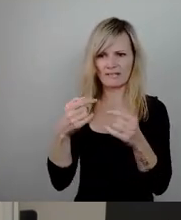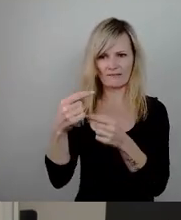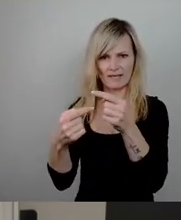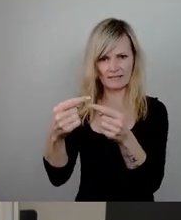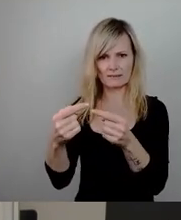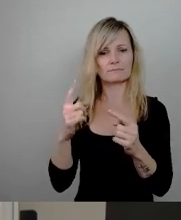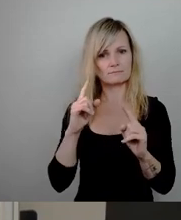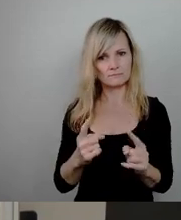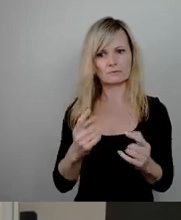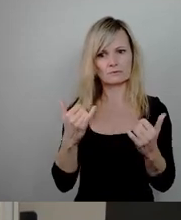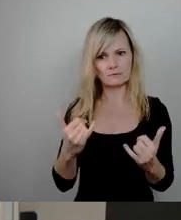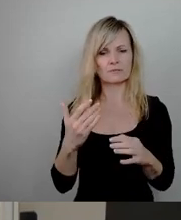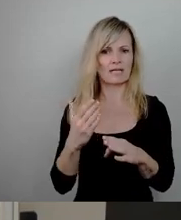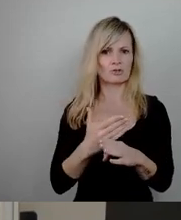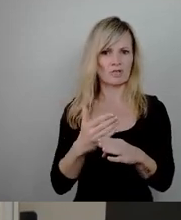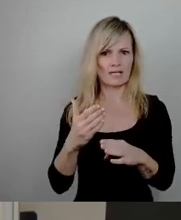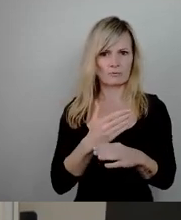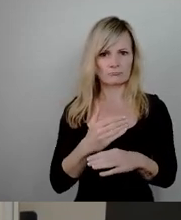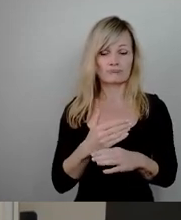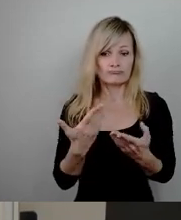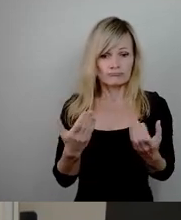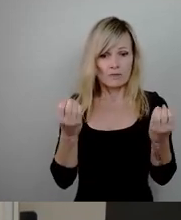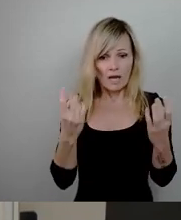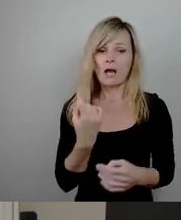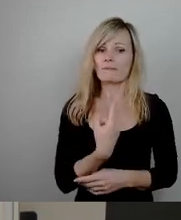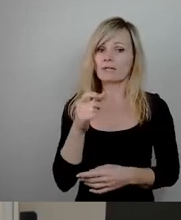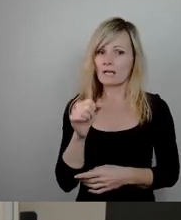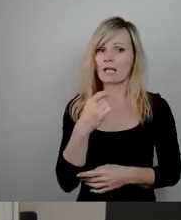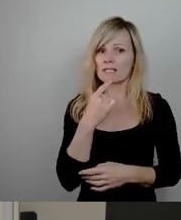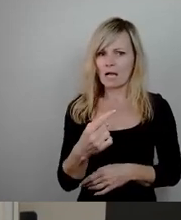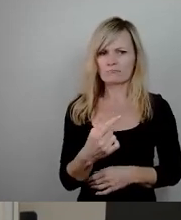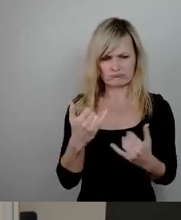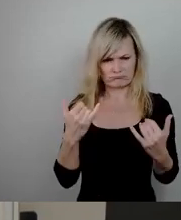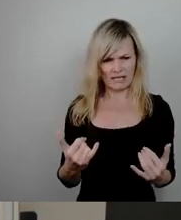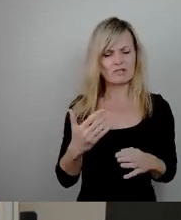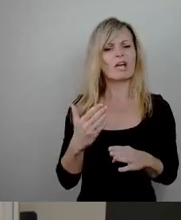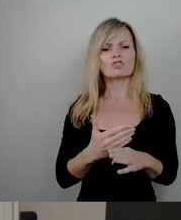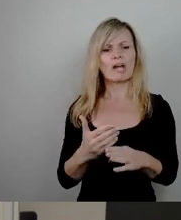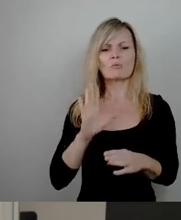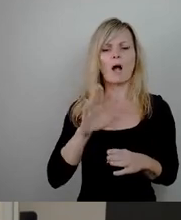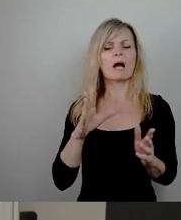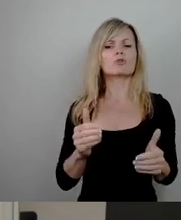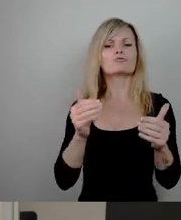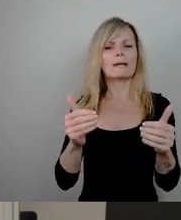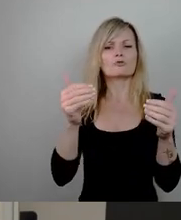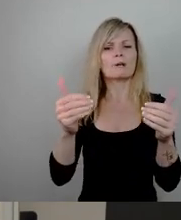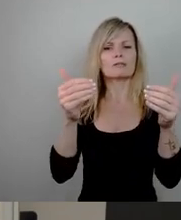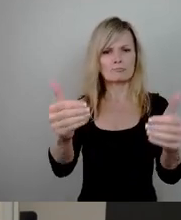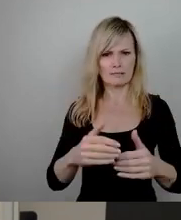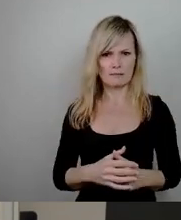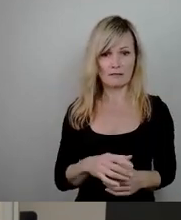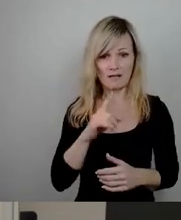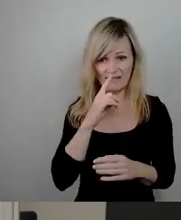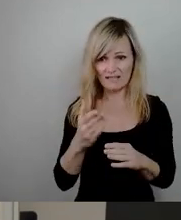keine Entscheidung, aber eine Entscheidung zu unterlassen, wird eben eine konkrete Konsequenz haben. Und diese